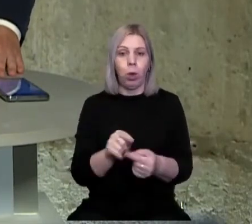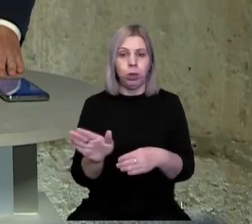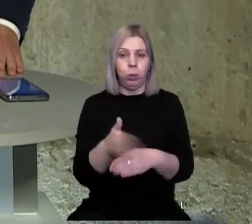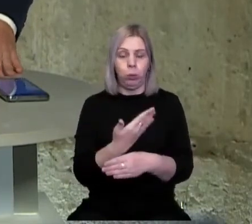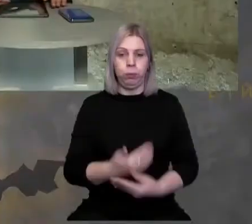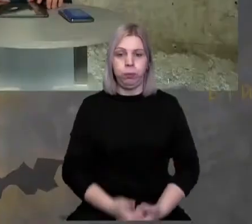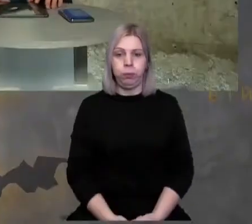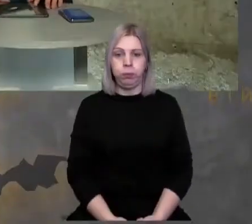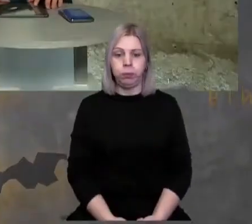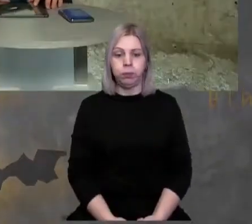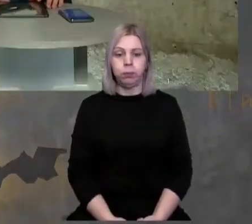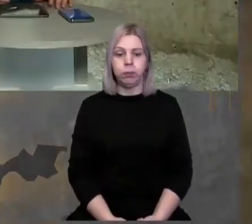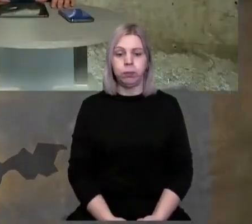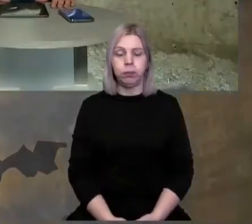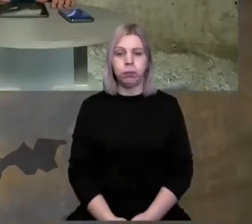демонтажу.